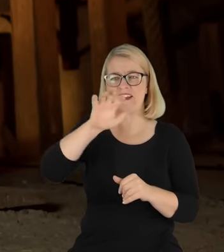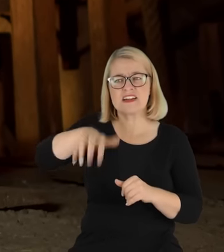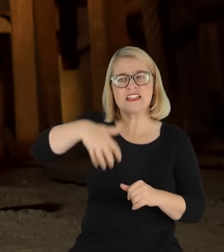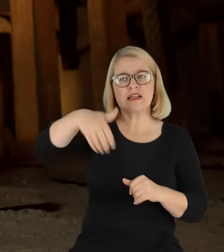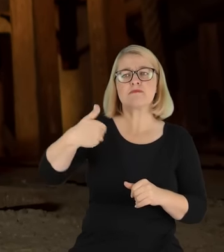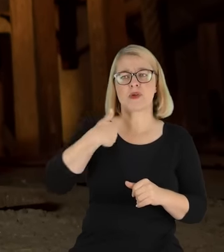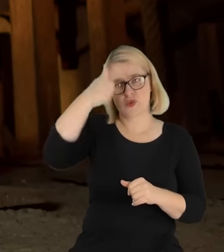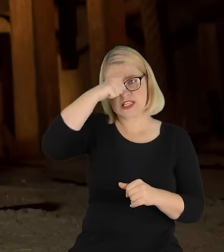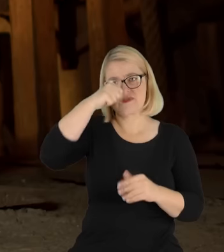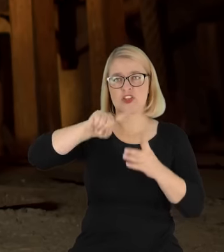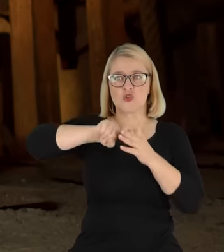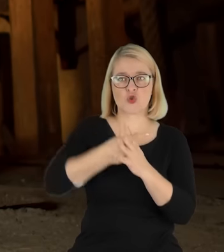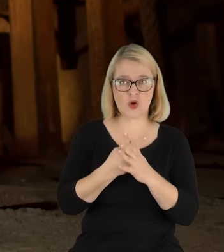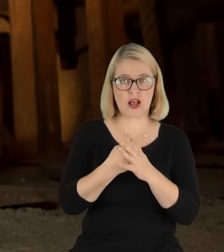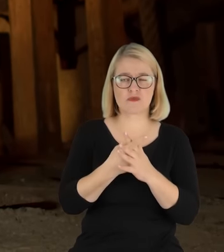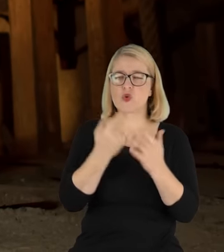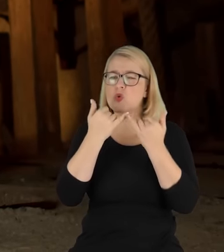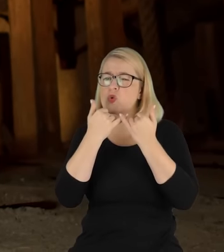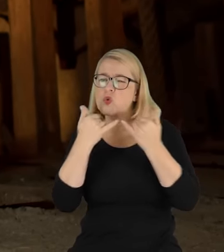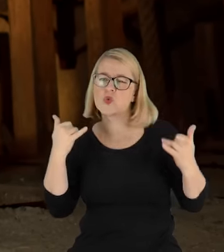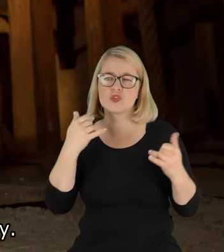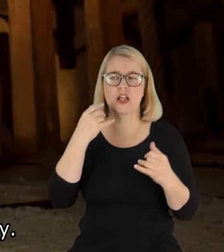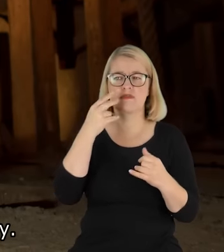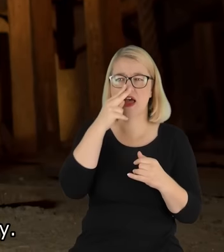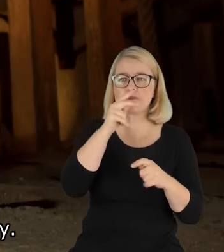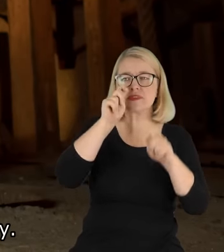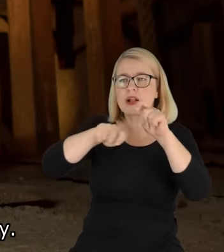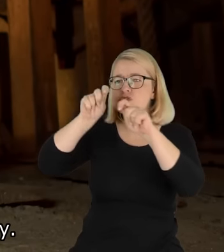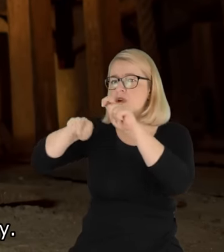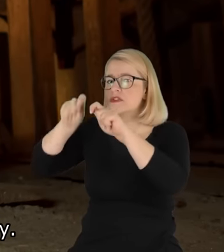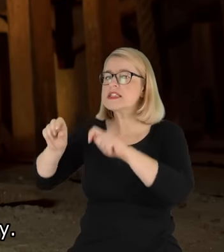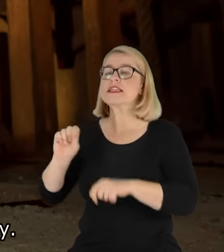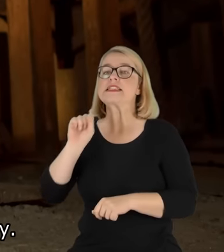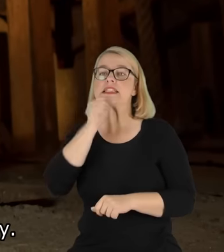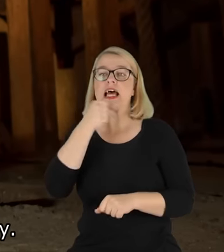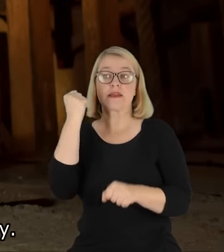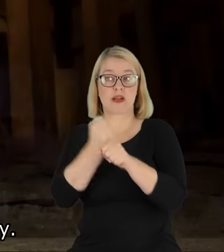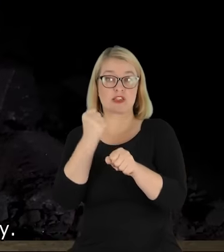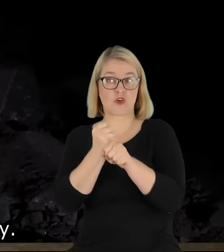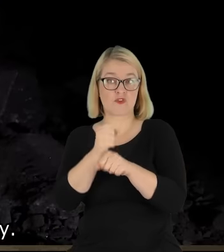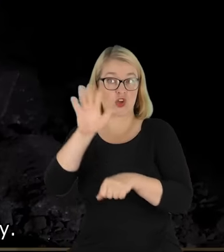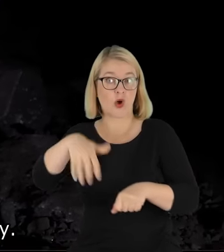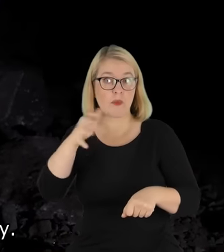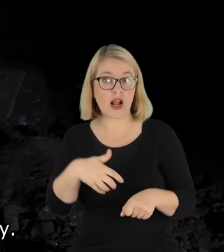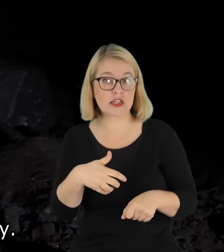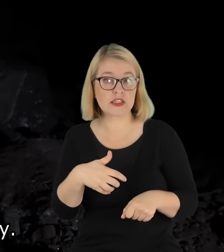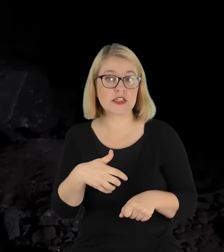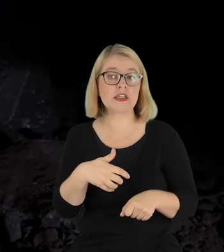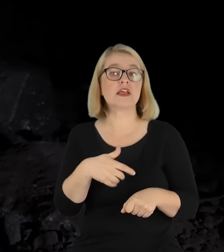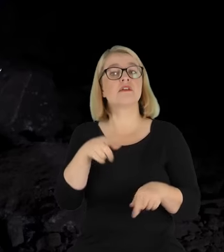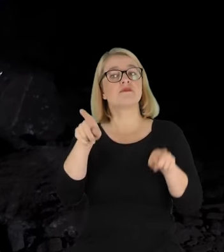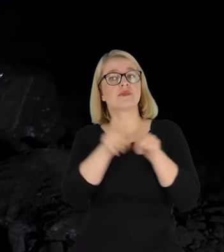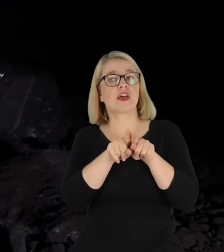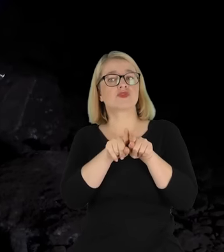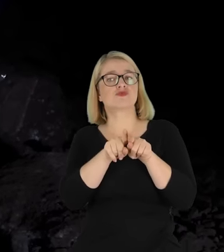też my to nazywali dziury po tych różnych zakamarkach, a ci stare pracownicy kopalni, oni chodzili na tak zwane kryształy.